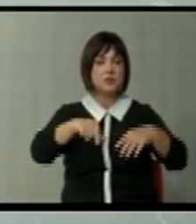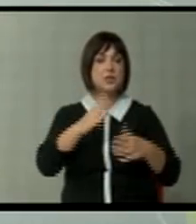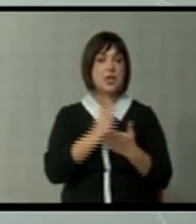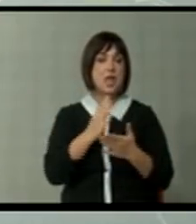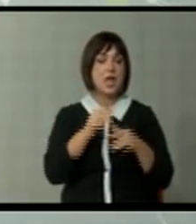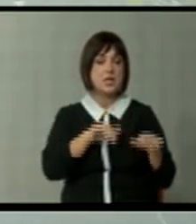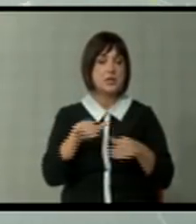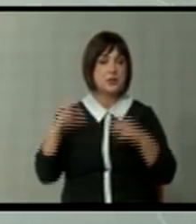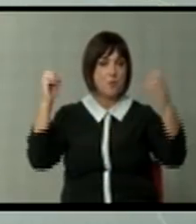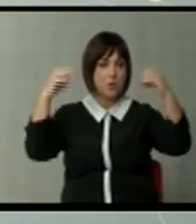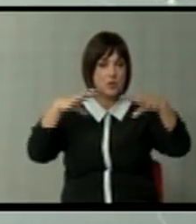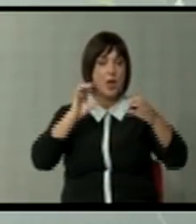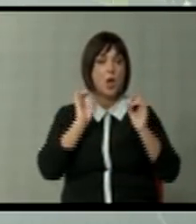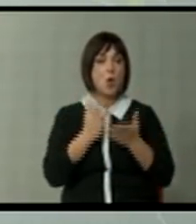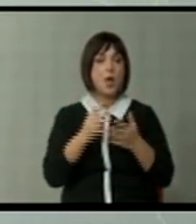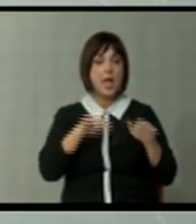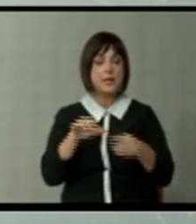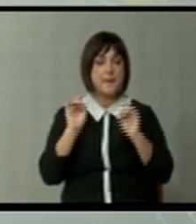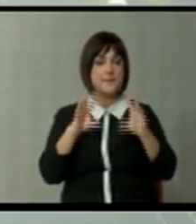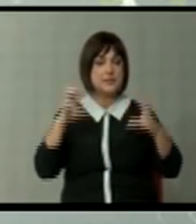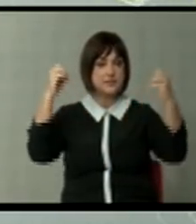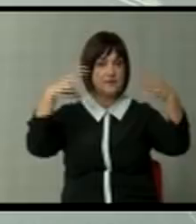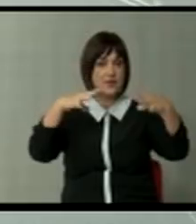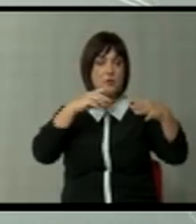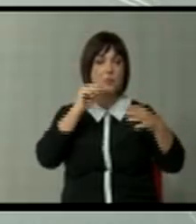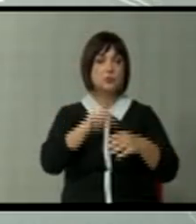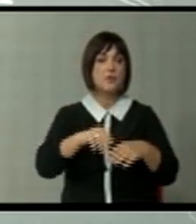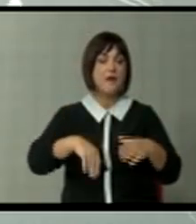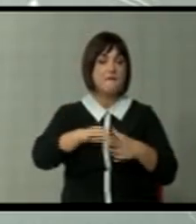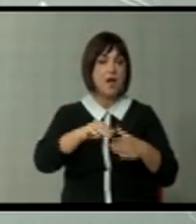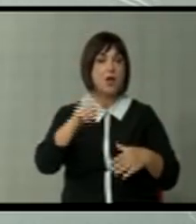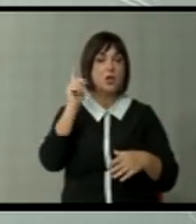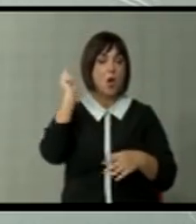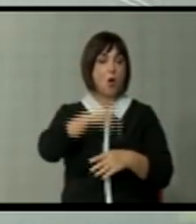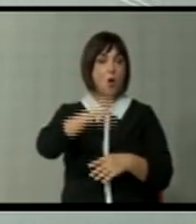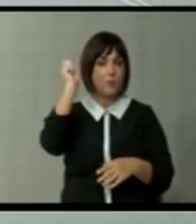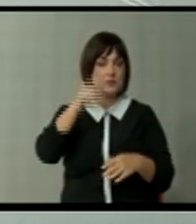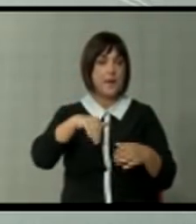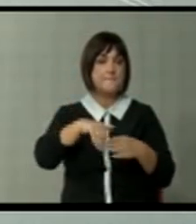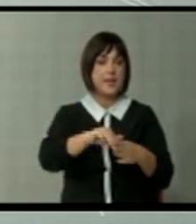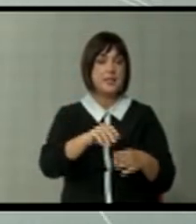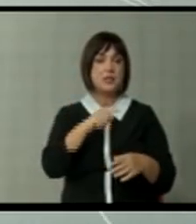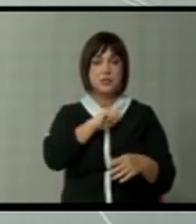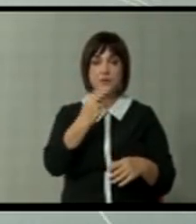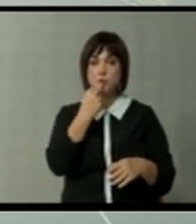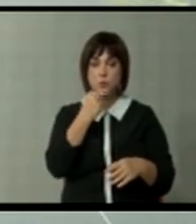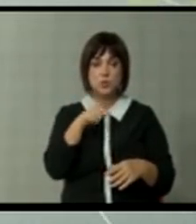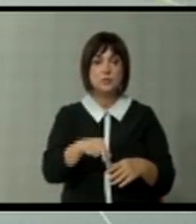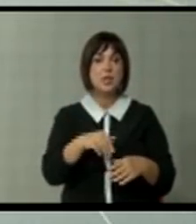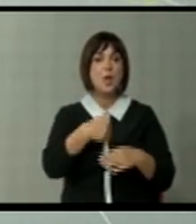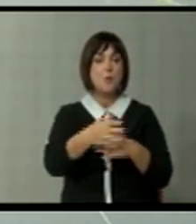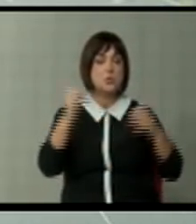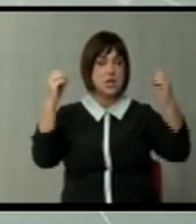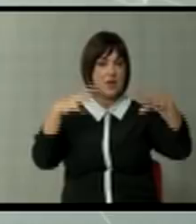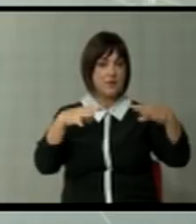рефлектори. Кога играте без рефлектори можете да праите фаули, офсети, пенали, никој да не ви суди ништо. Сега ќе играте под